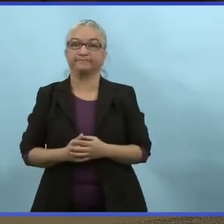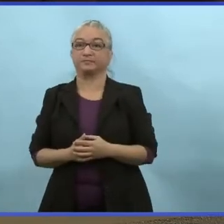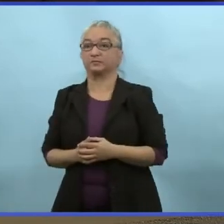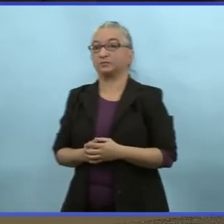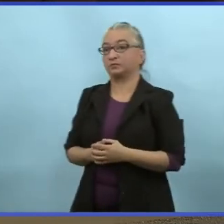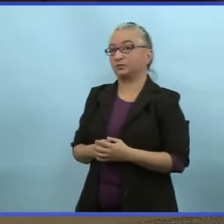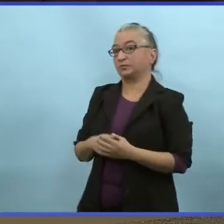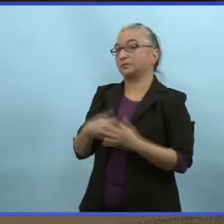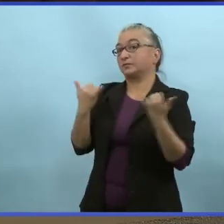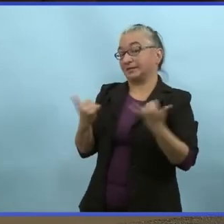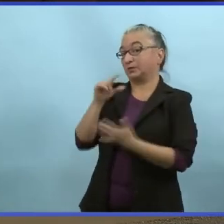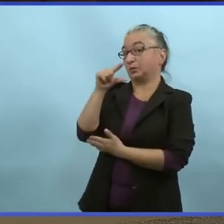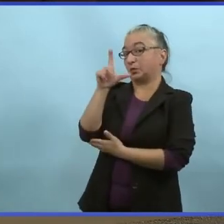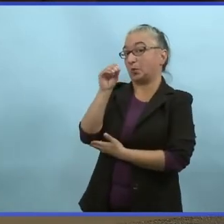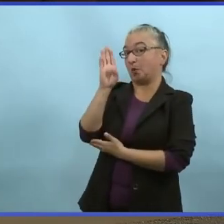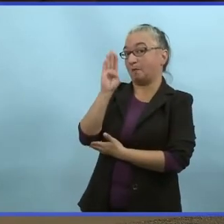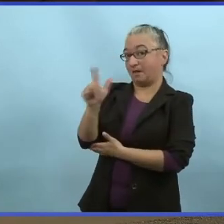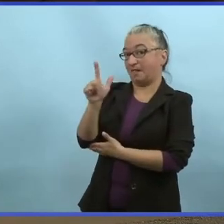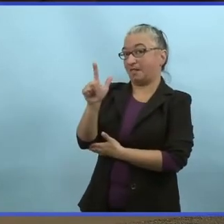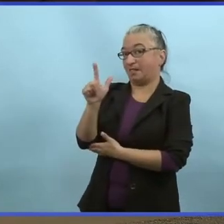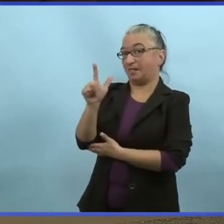De Global News, Brittany.